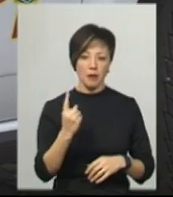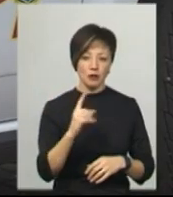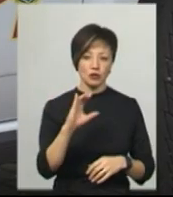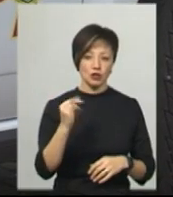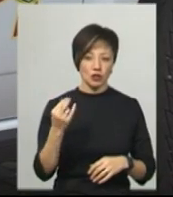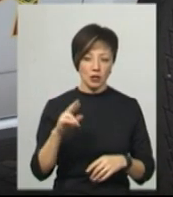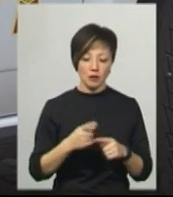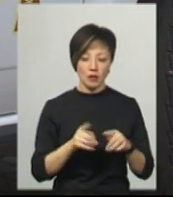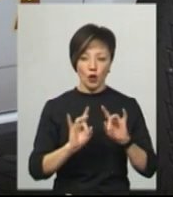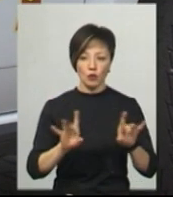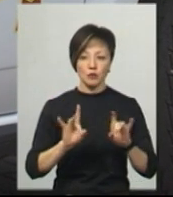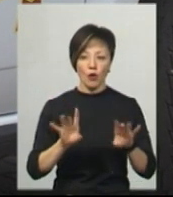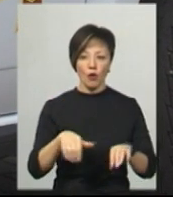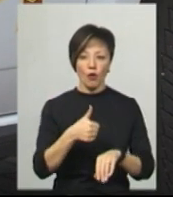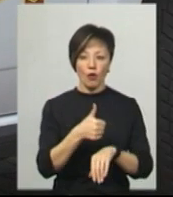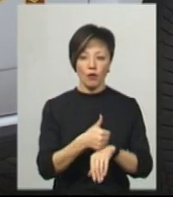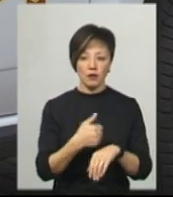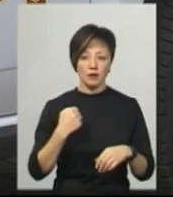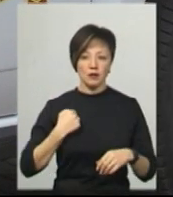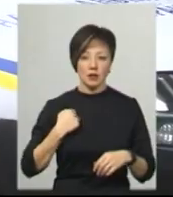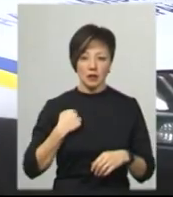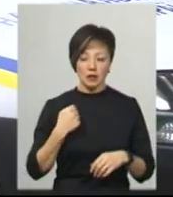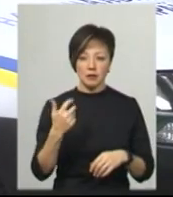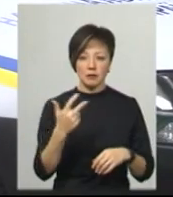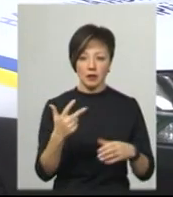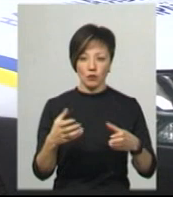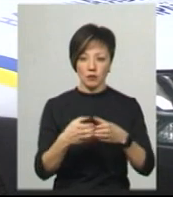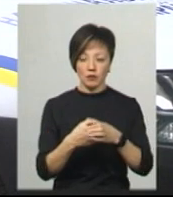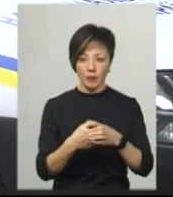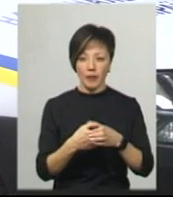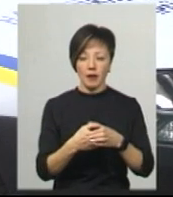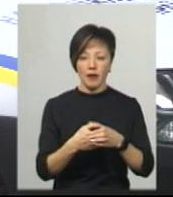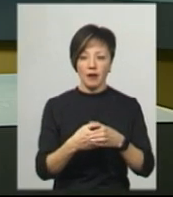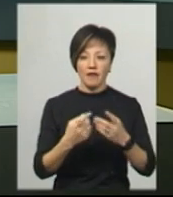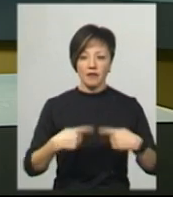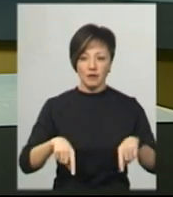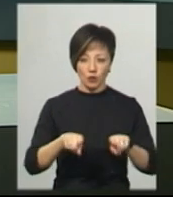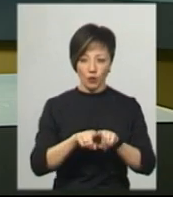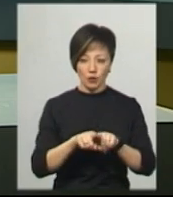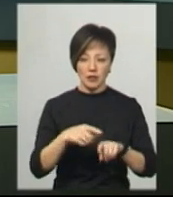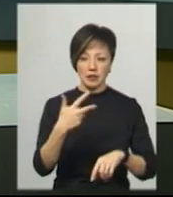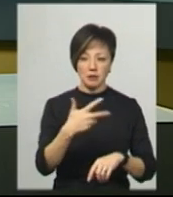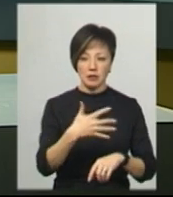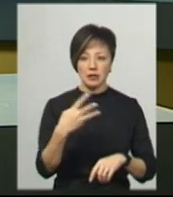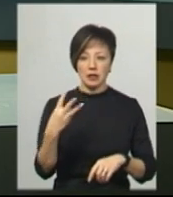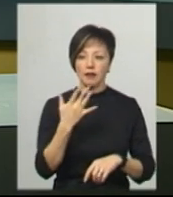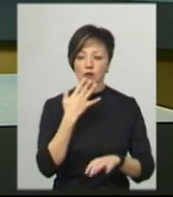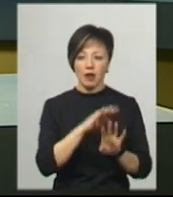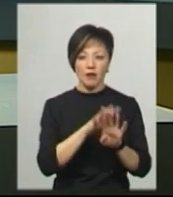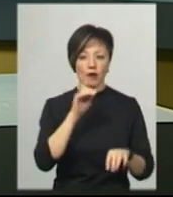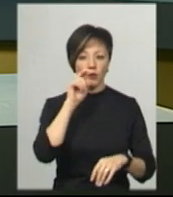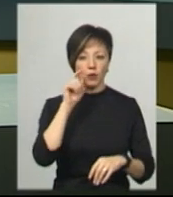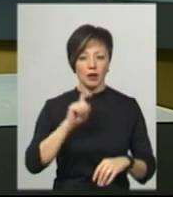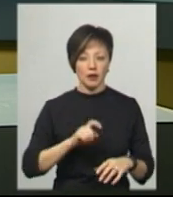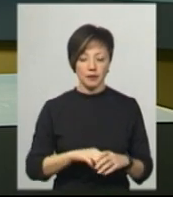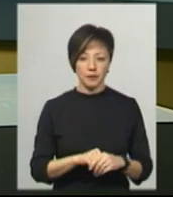Про це розповів головний сержант 3-го взводу патрульної роти військової частини 3053 Національної гвардії України Сергій